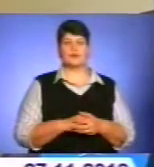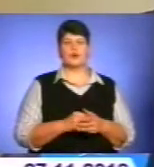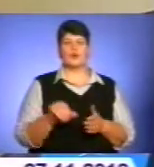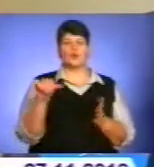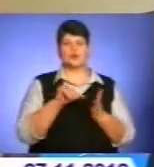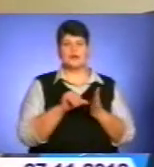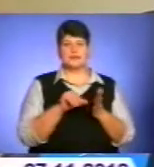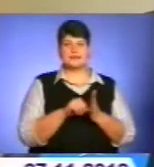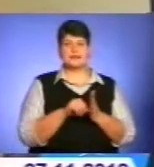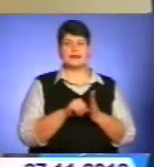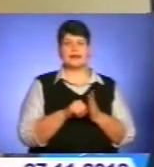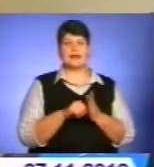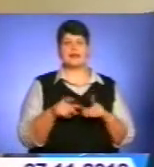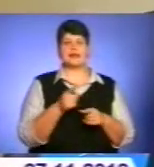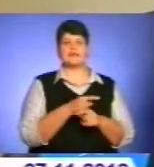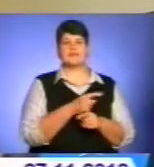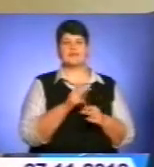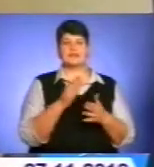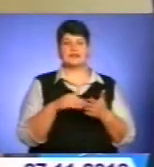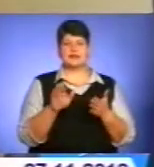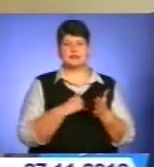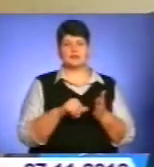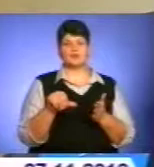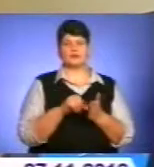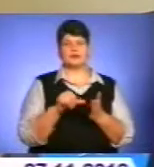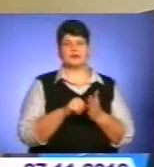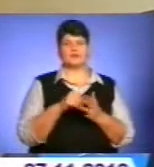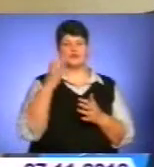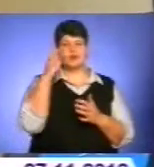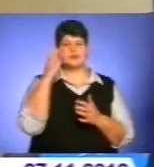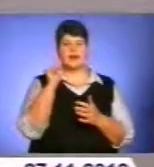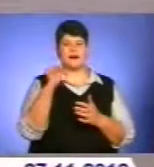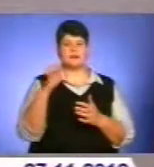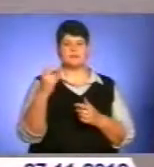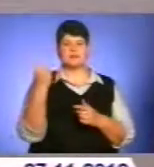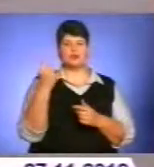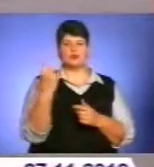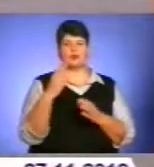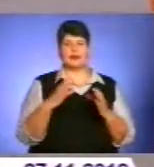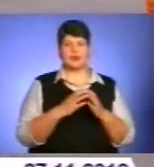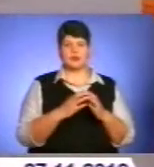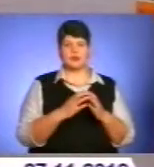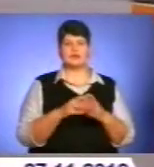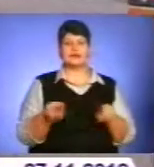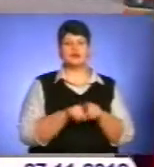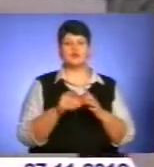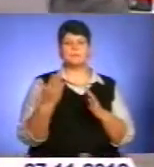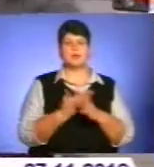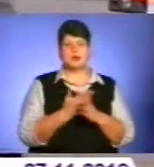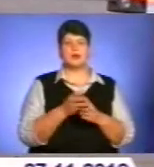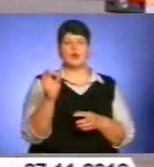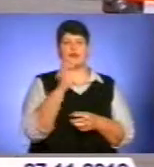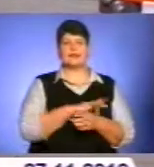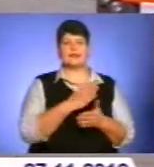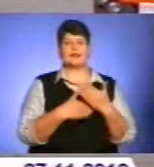Учасники ліквідації наслідків на Чорнобильський АЕС першої і другої категорії. Також пільгами у приміському транспорті користуються